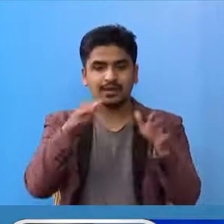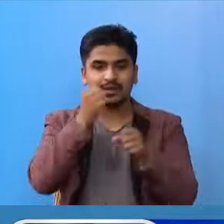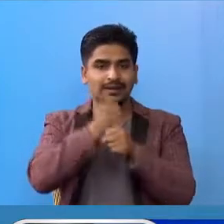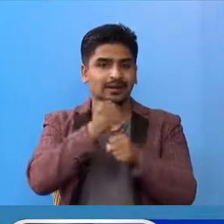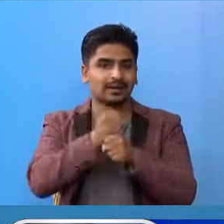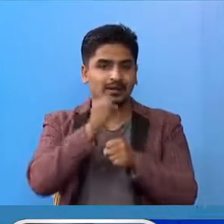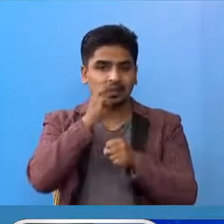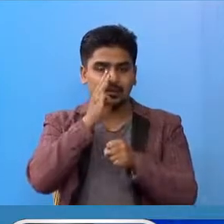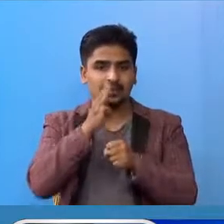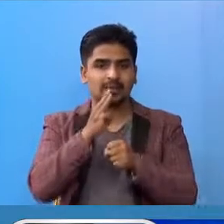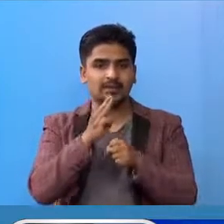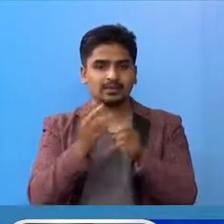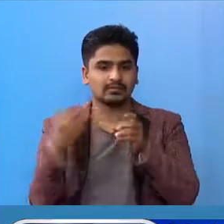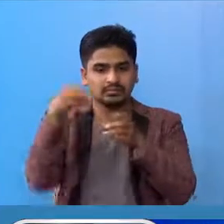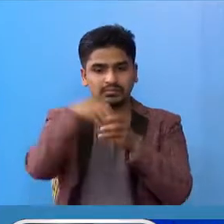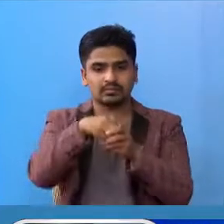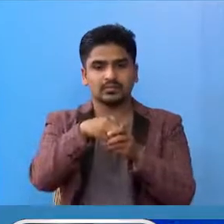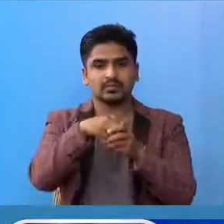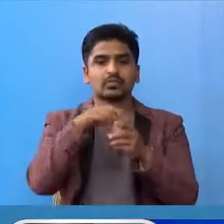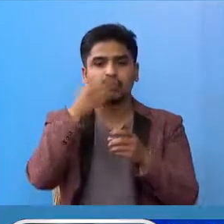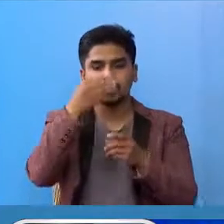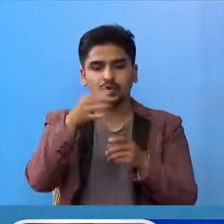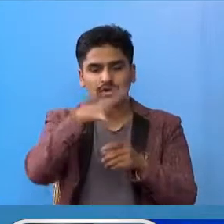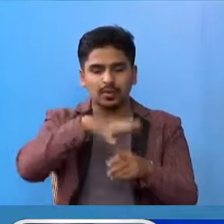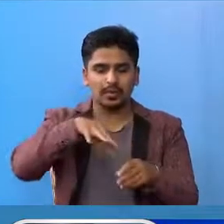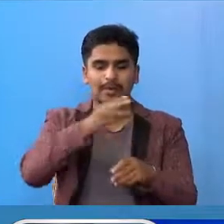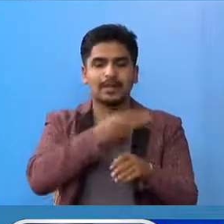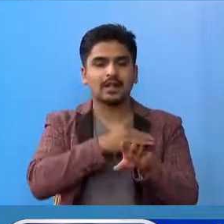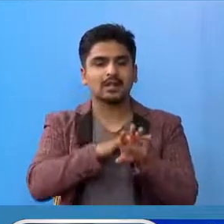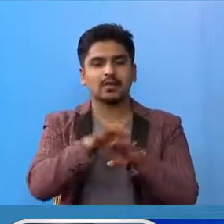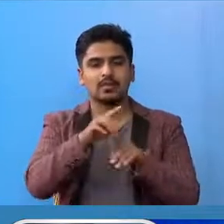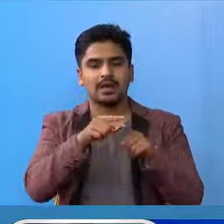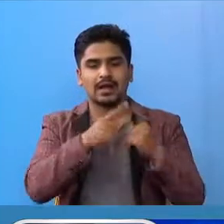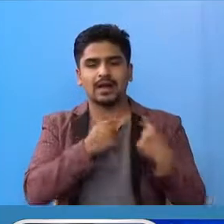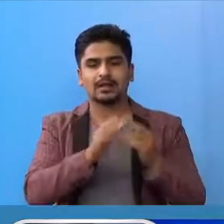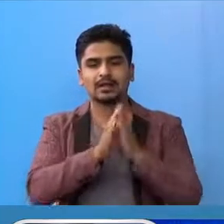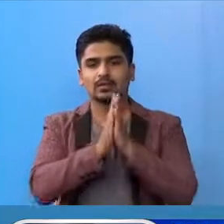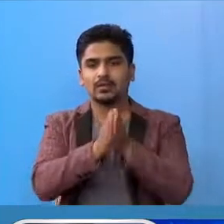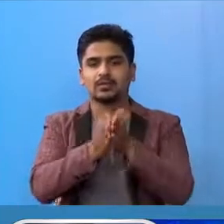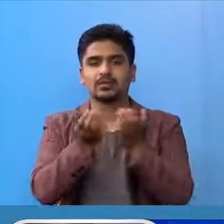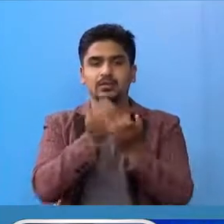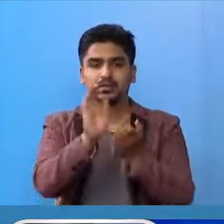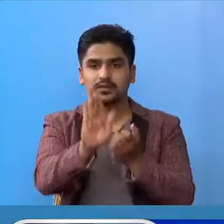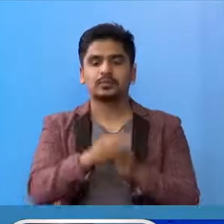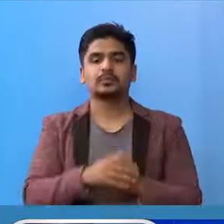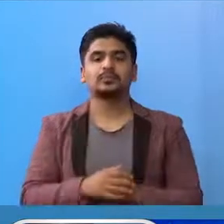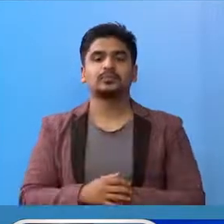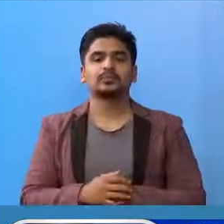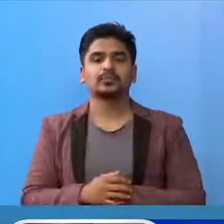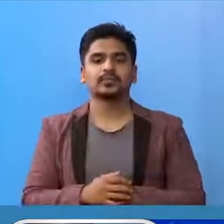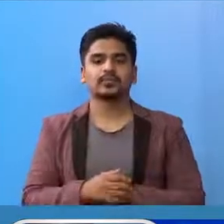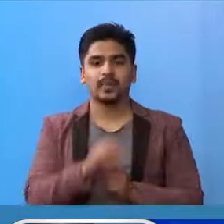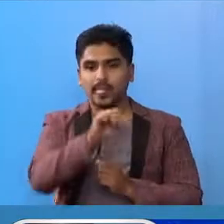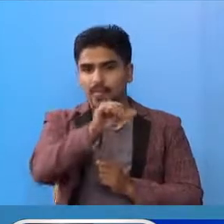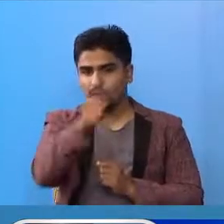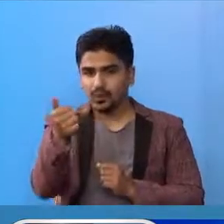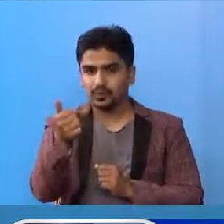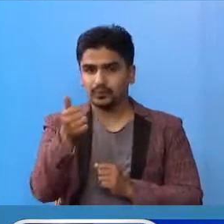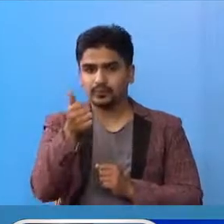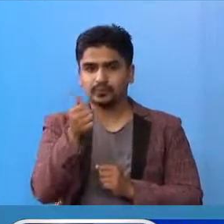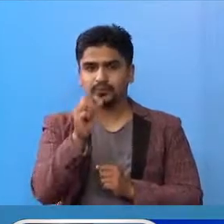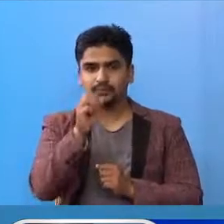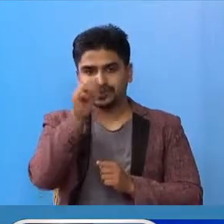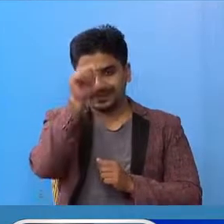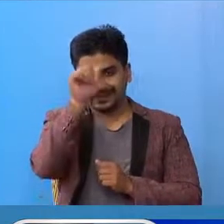काम मा सरीक नहुन संपोण जन समुदाए मा हामी आर्दिक अनुरोद गर्द छों। र अरको पने कुरा मैं या